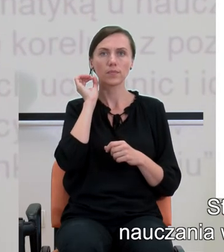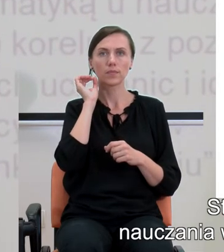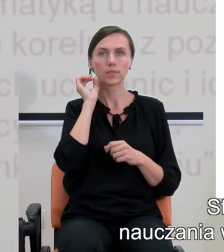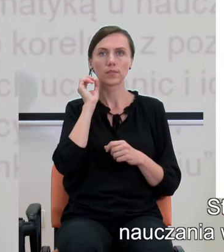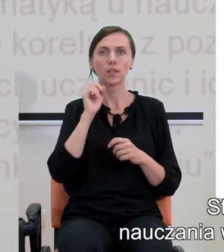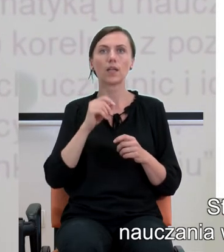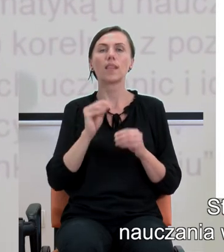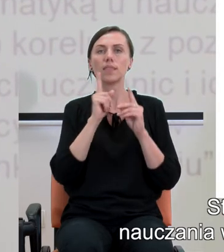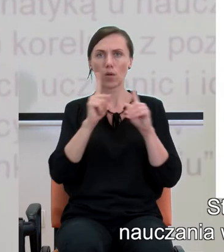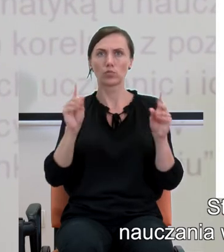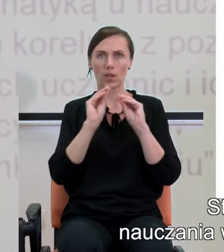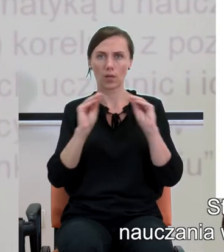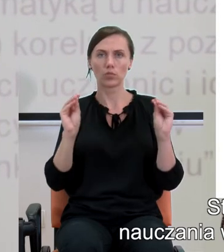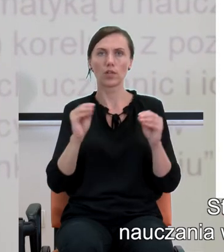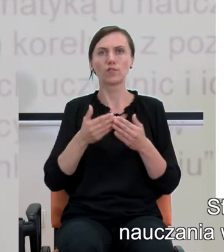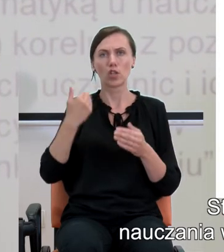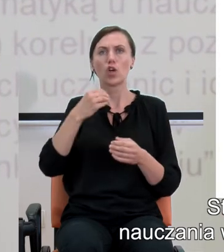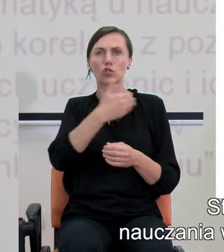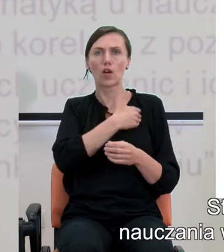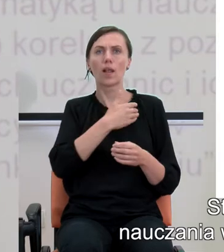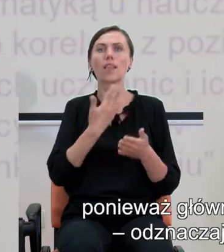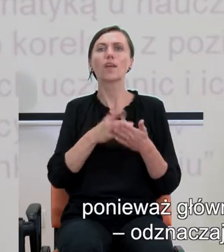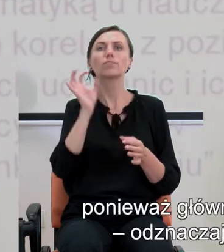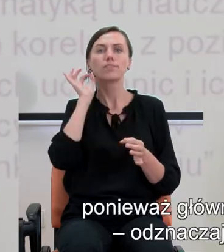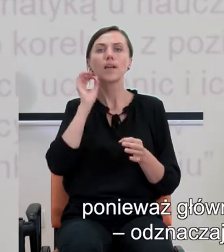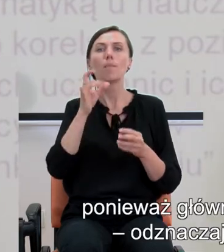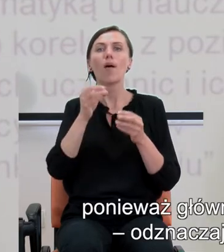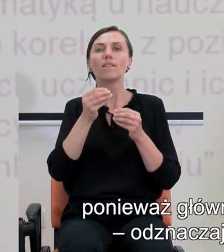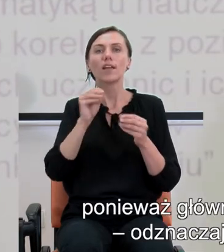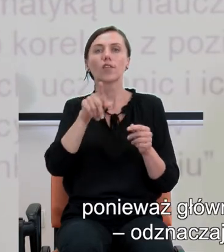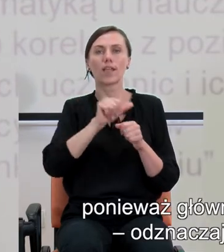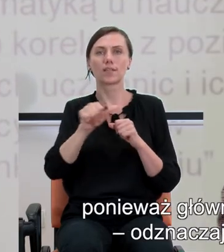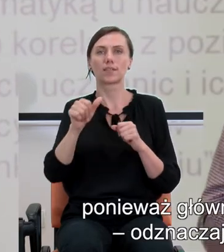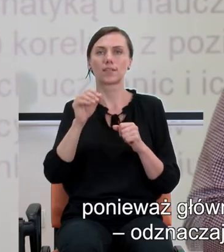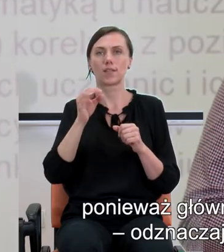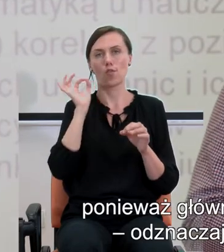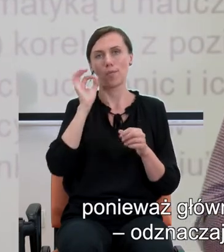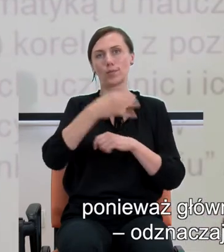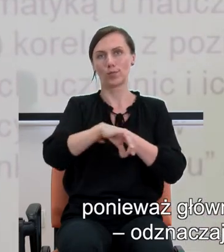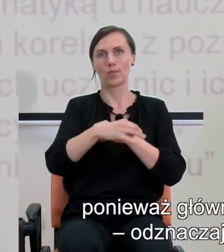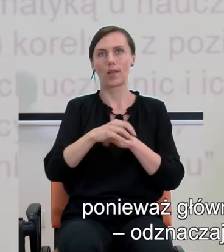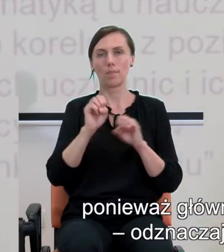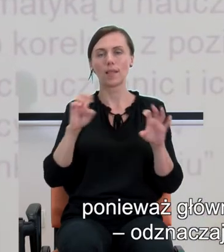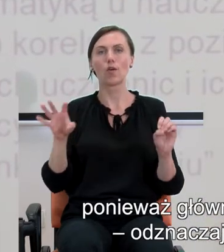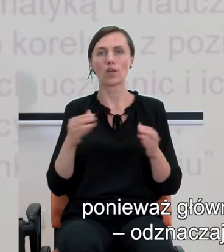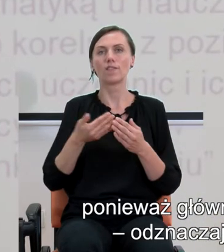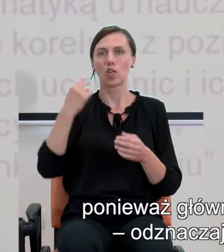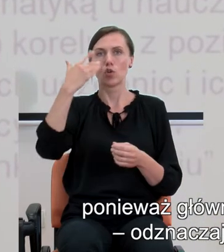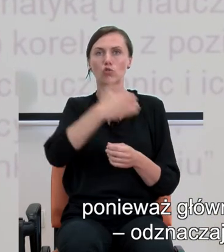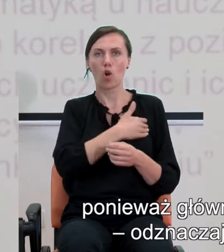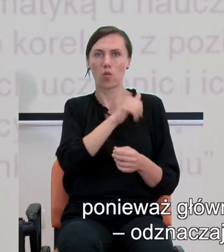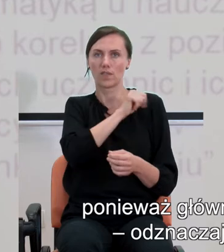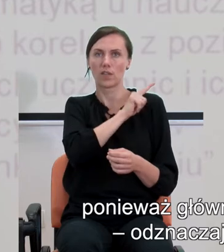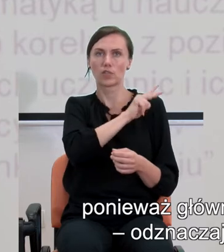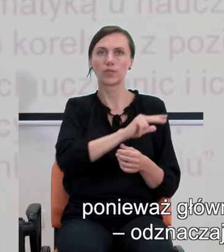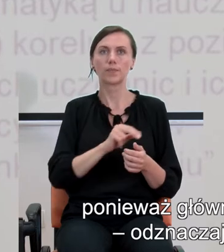nauczania wczesnoszkolnego, dlatego głównie studentki, ponieważ głównie tutaj populacja kobieca dominowała w tej grupie,